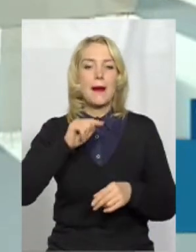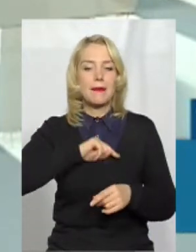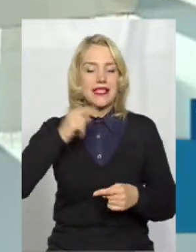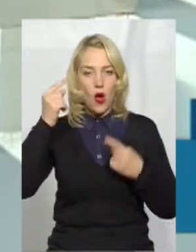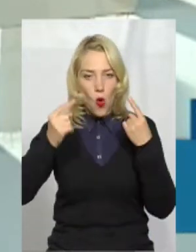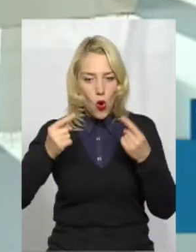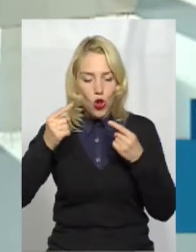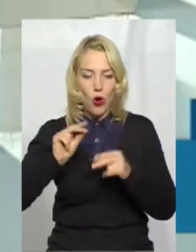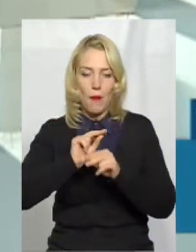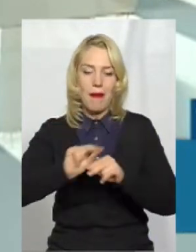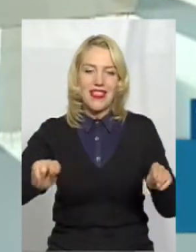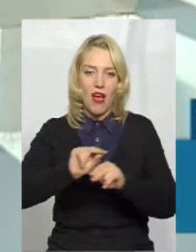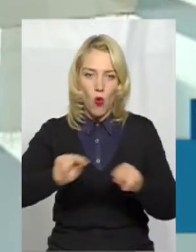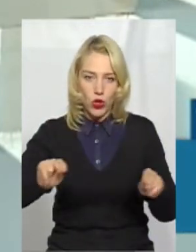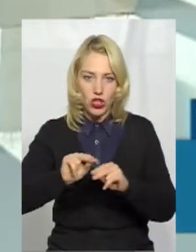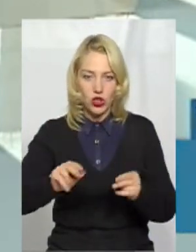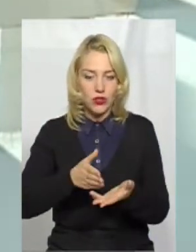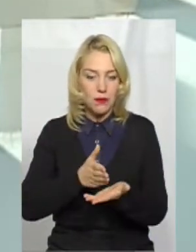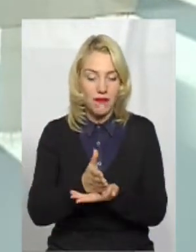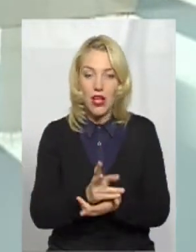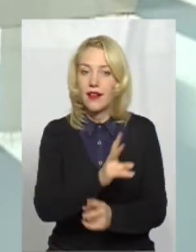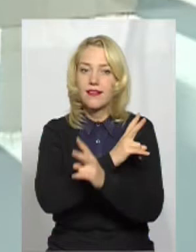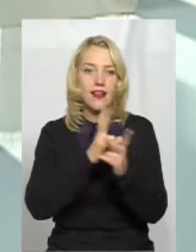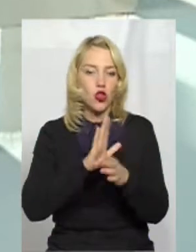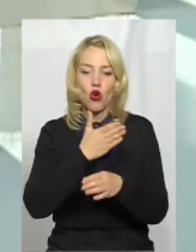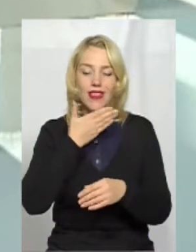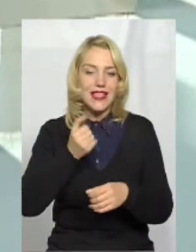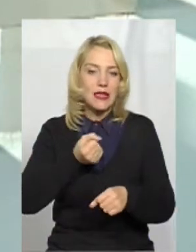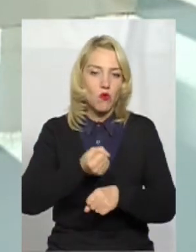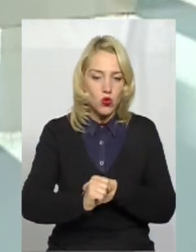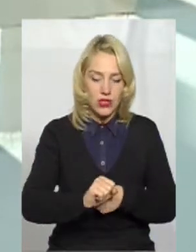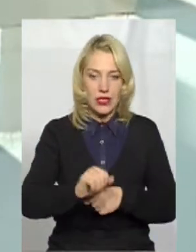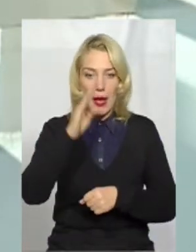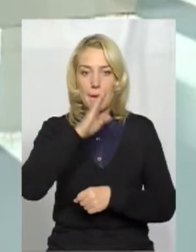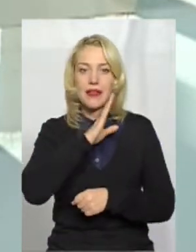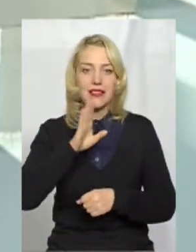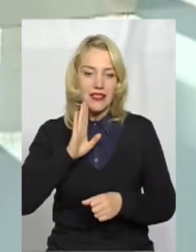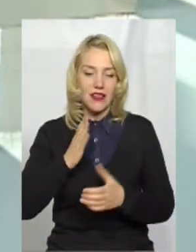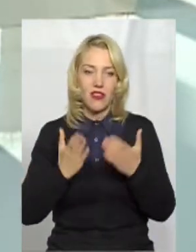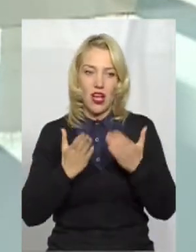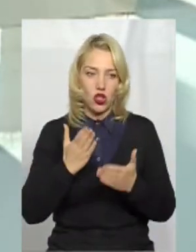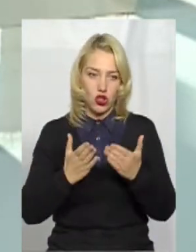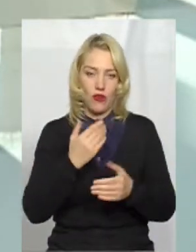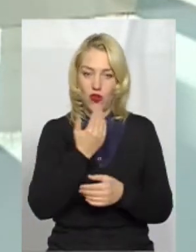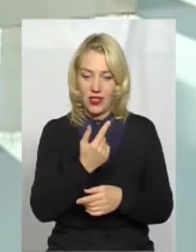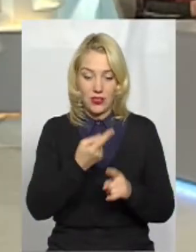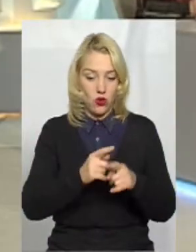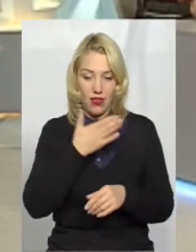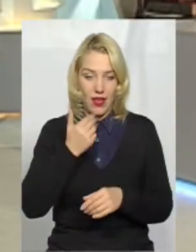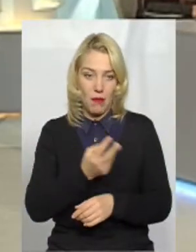І ніхто не змусить батьків, якщо вони того не бажають, встановлювати дитині певні діагнози.